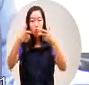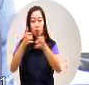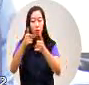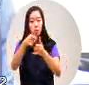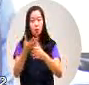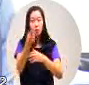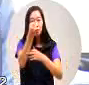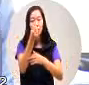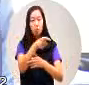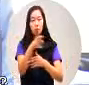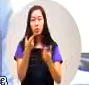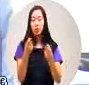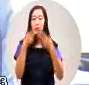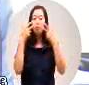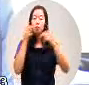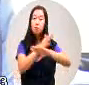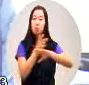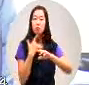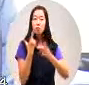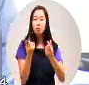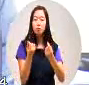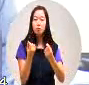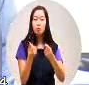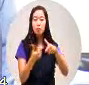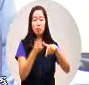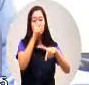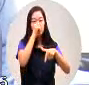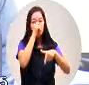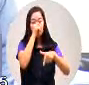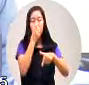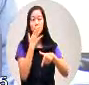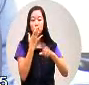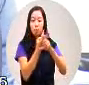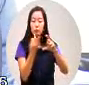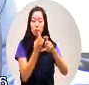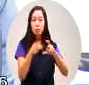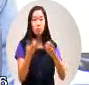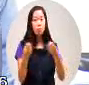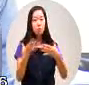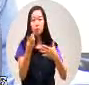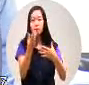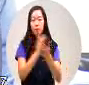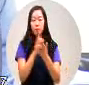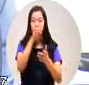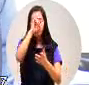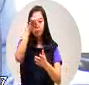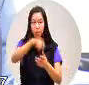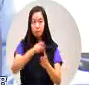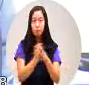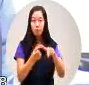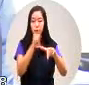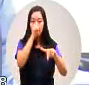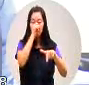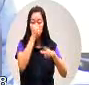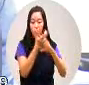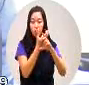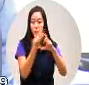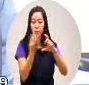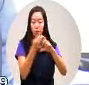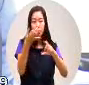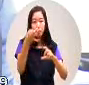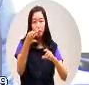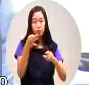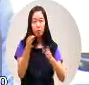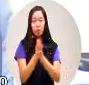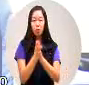其实我们原乡没有这个公益彩金的问题那么也希望这个公益彩金要